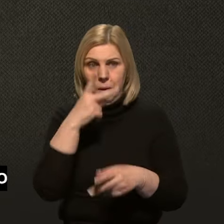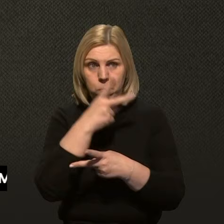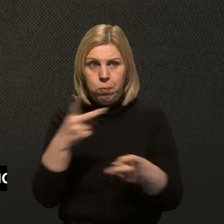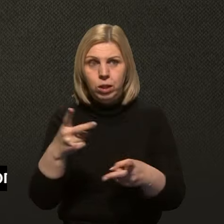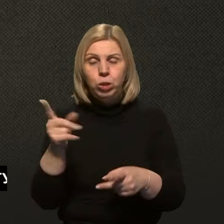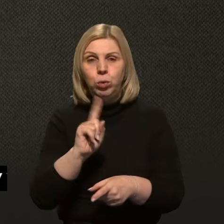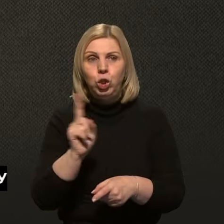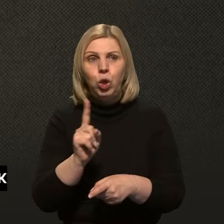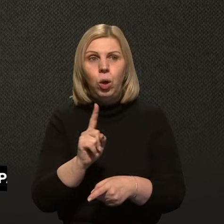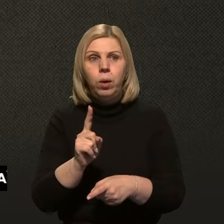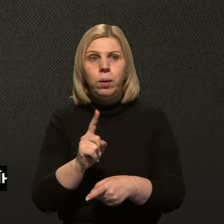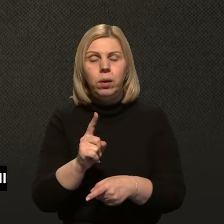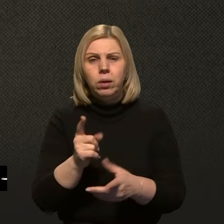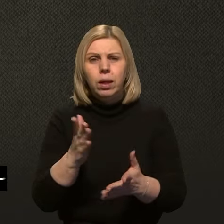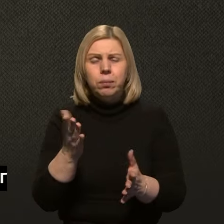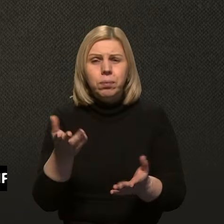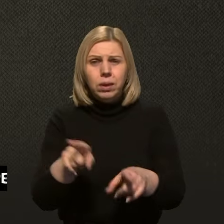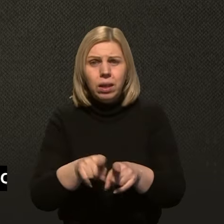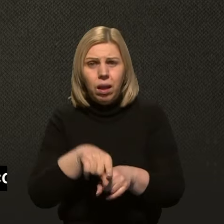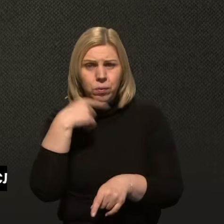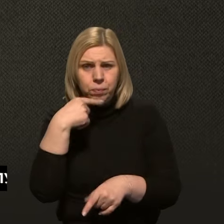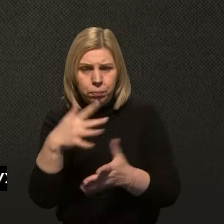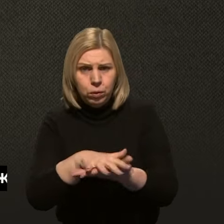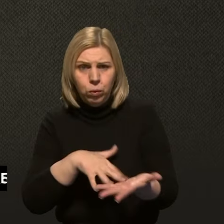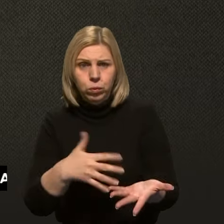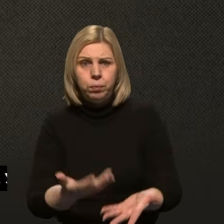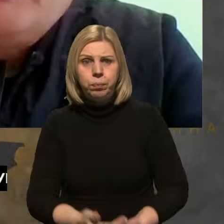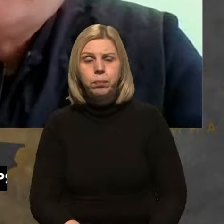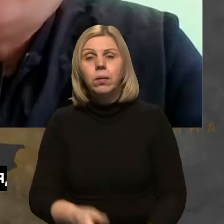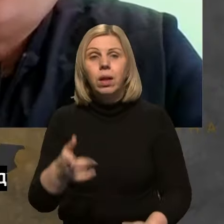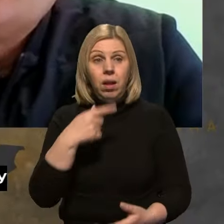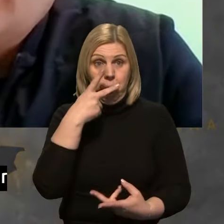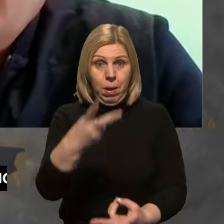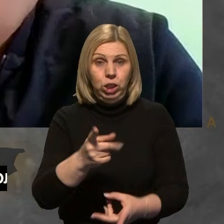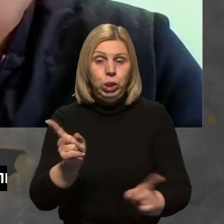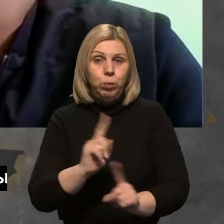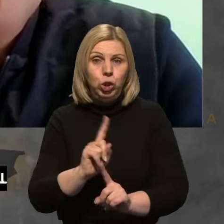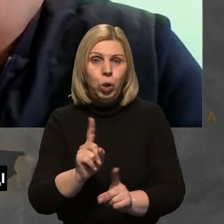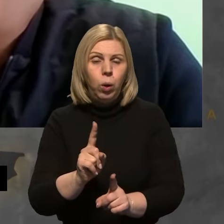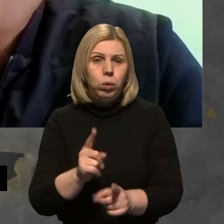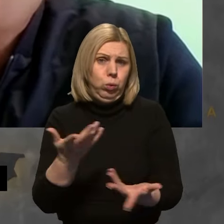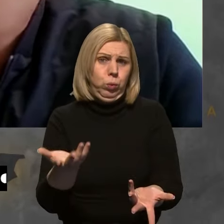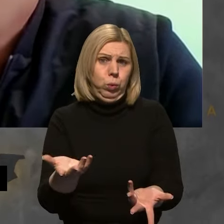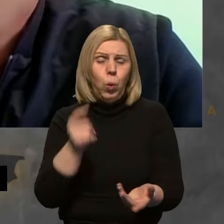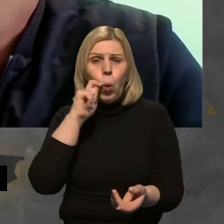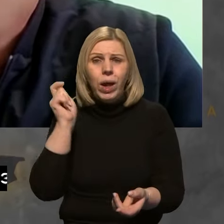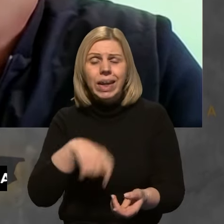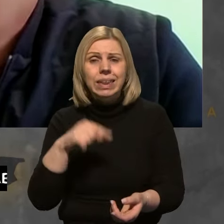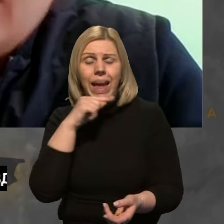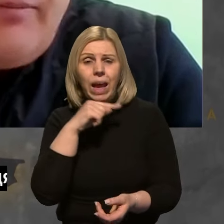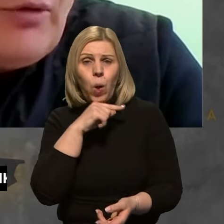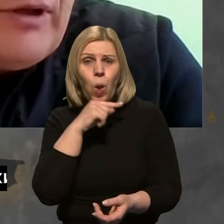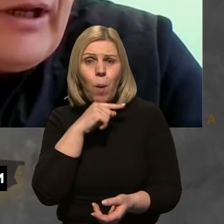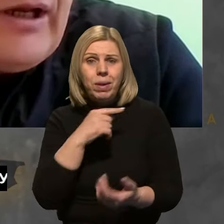що... Так, так, кажіть, продовжіть. Крім того ж, ми бачимо, що українська економіка